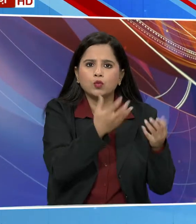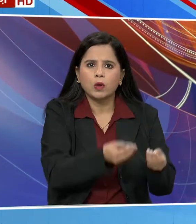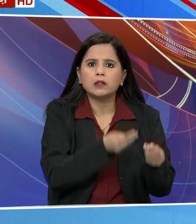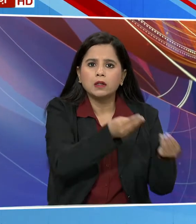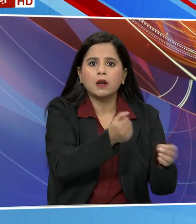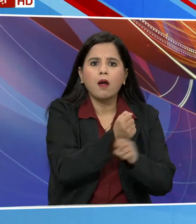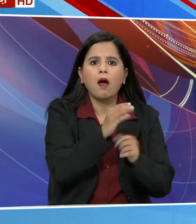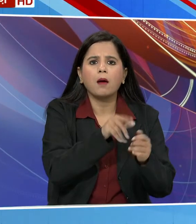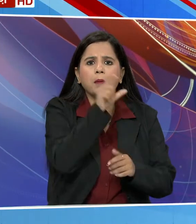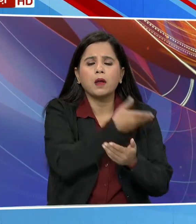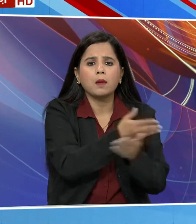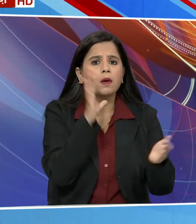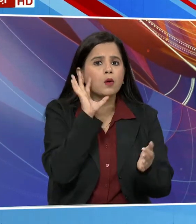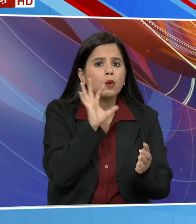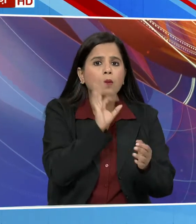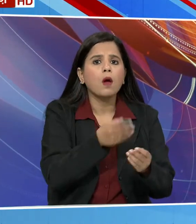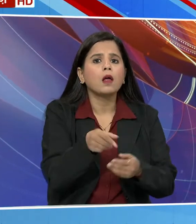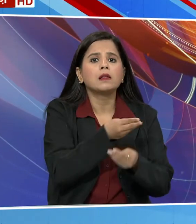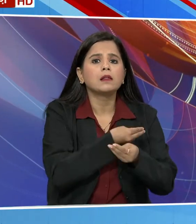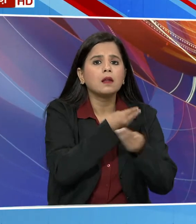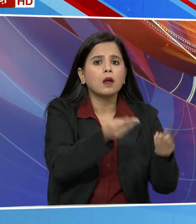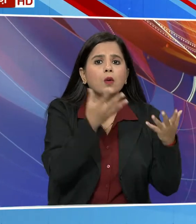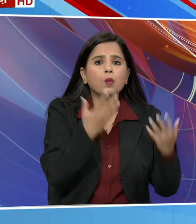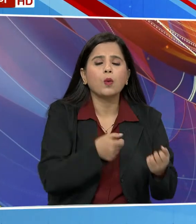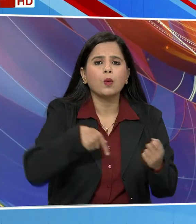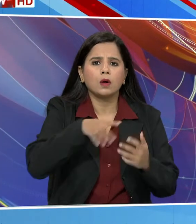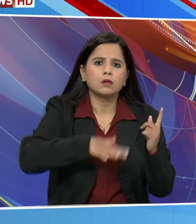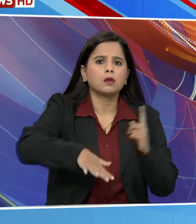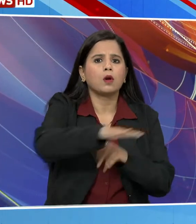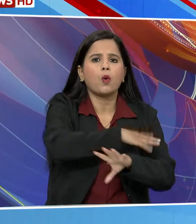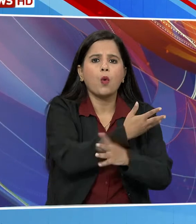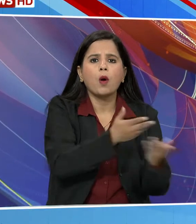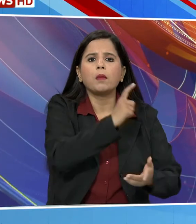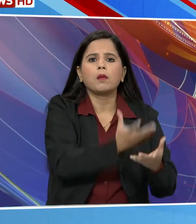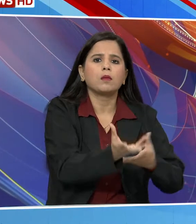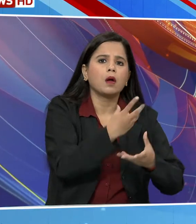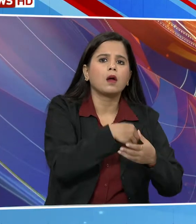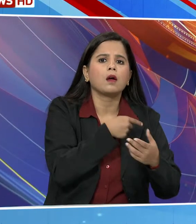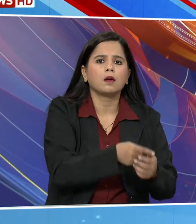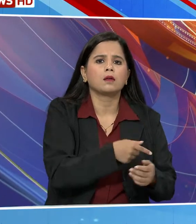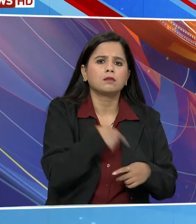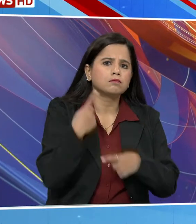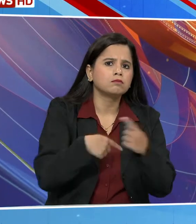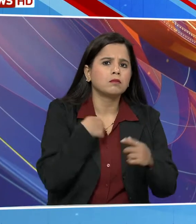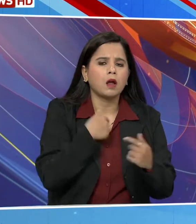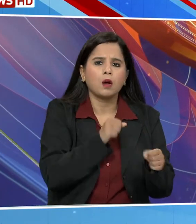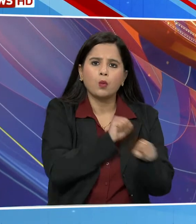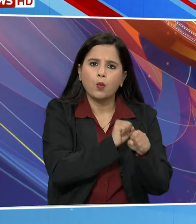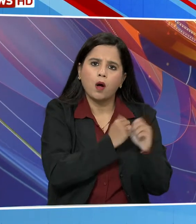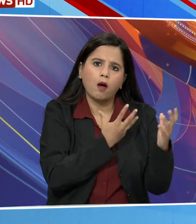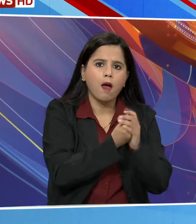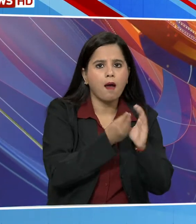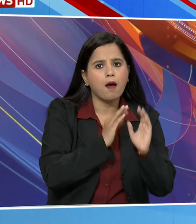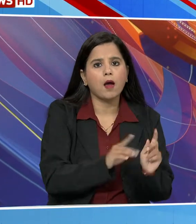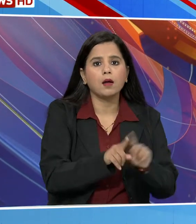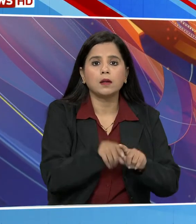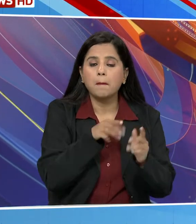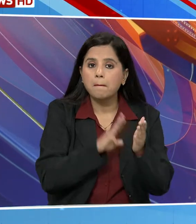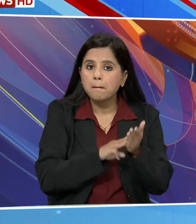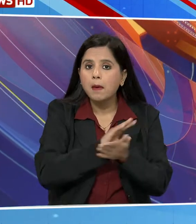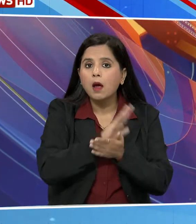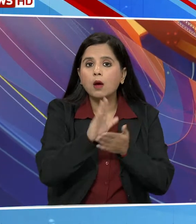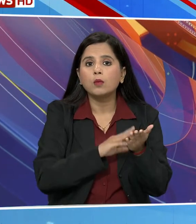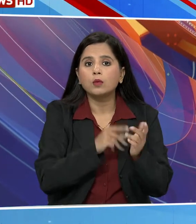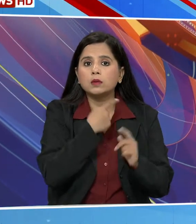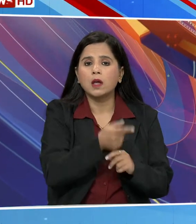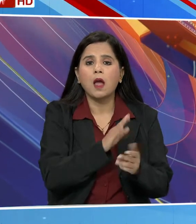गाजा में मानवी अपूर्थी से निश्चित करने के लिए श्वेत्र में सभी भागिदारों के साथ लगातार काम कर रहे हैं वहीं महमूद अब्बास ने